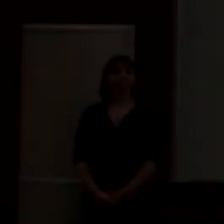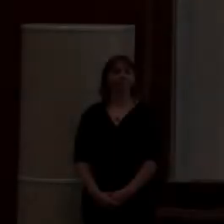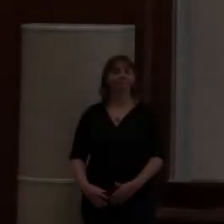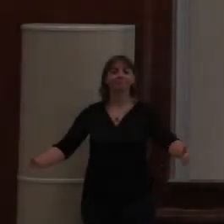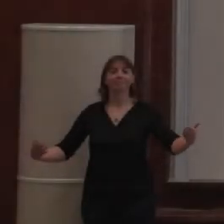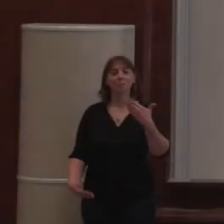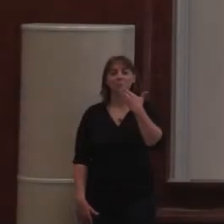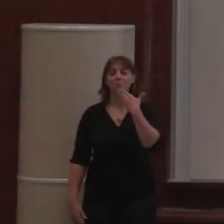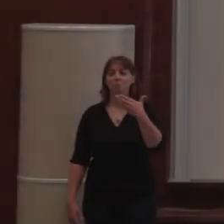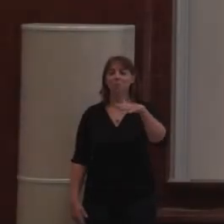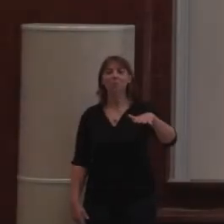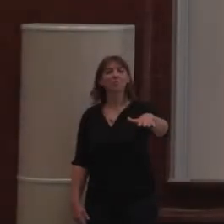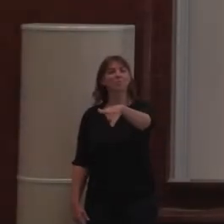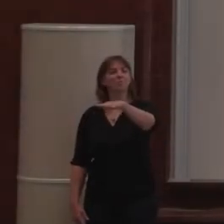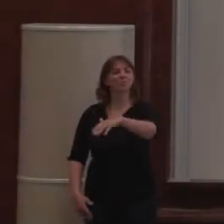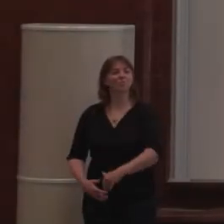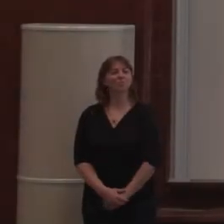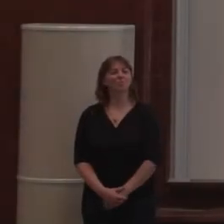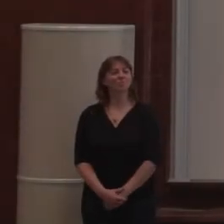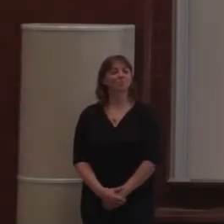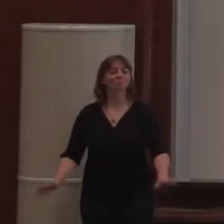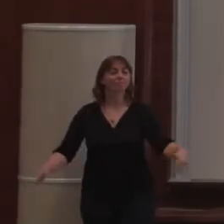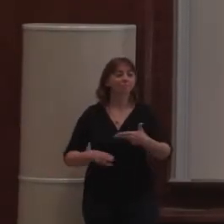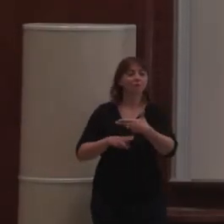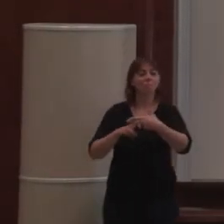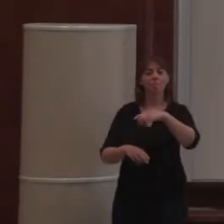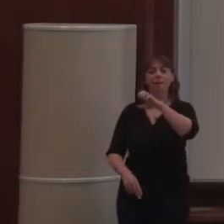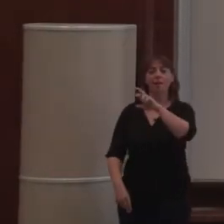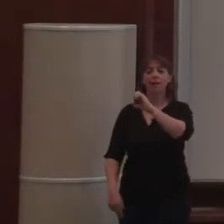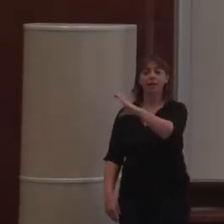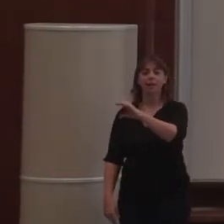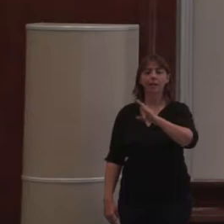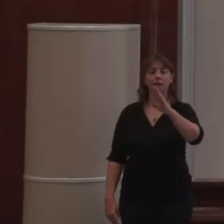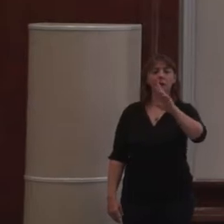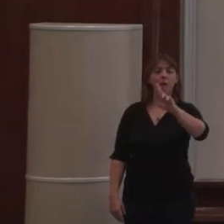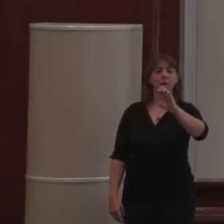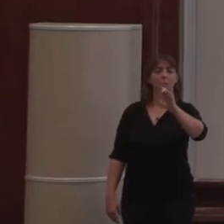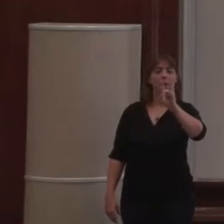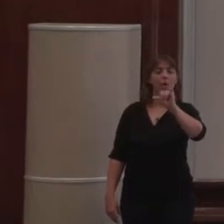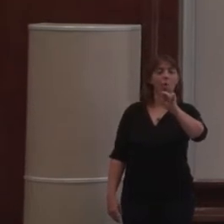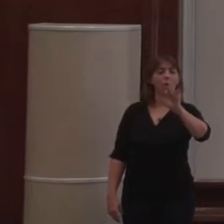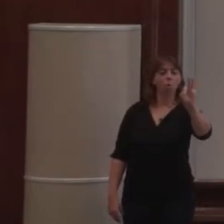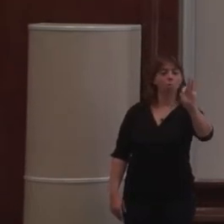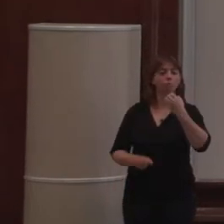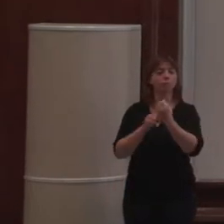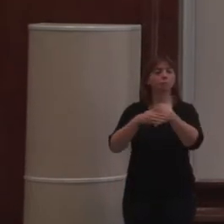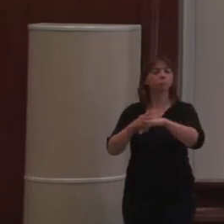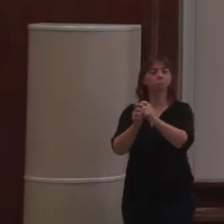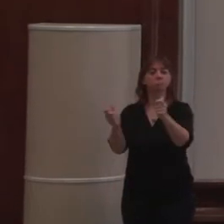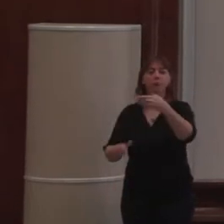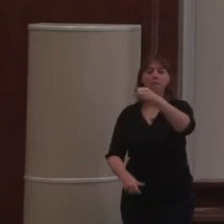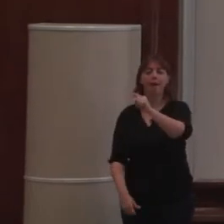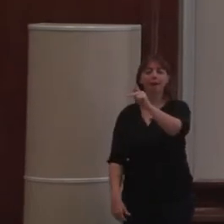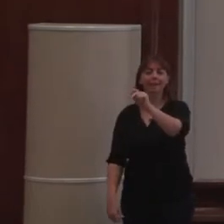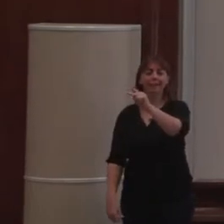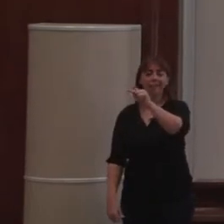Bonjour à tous, mon nom est Eric Bréau, je travaille chez Makina Corpus et je fais partie de la communauté